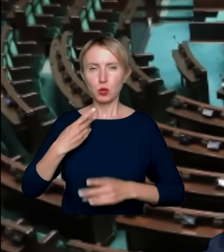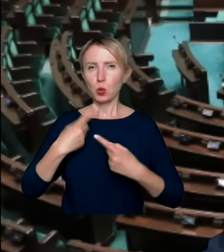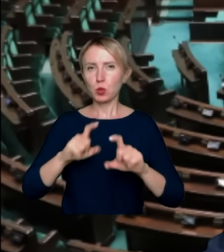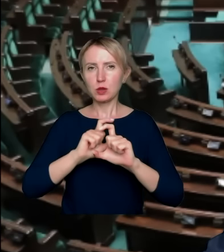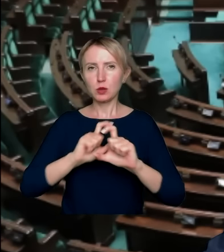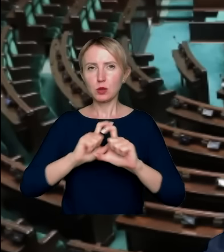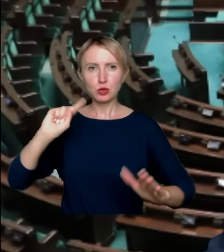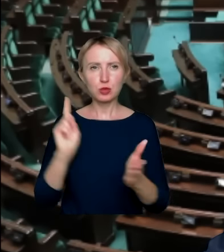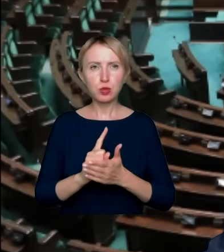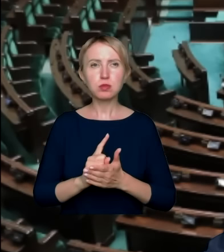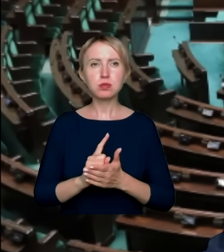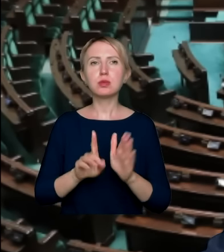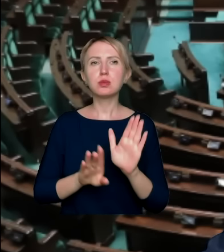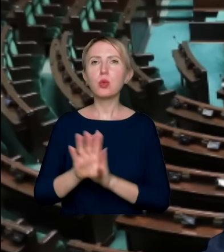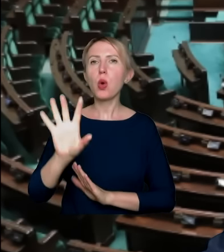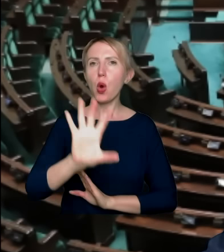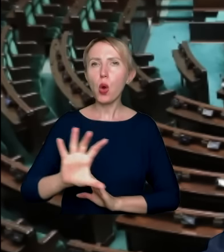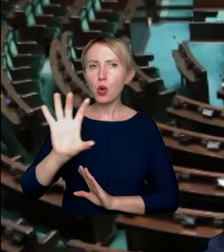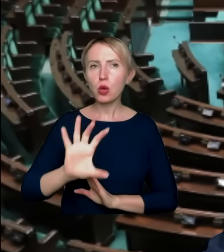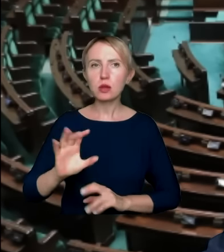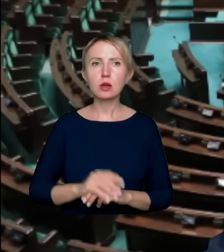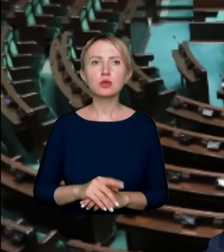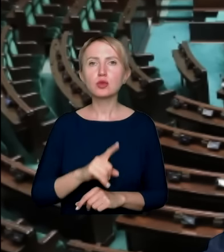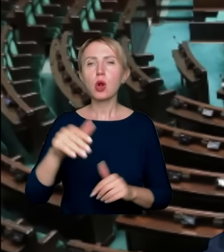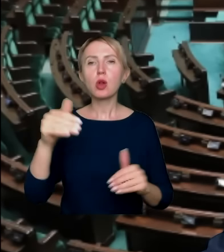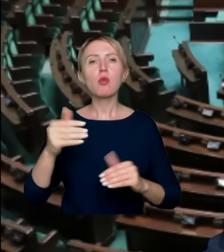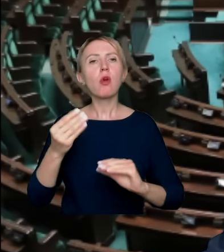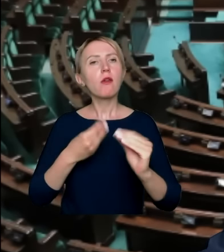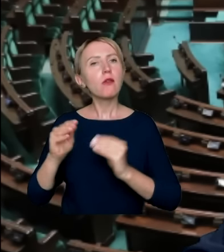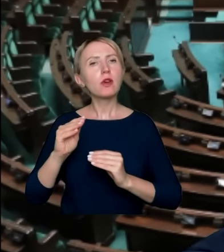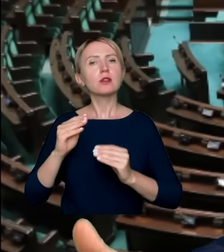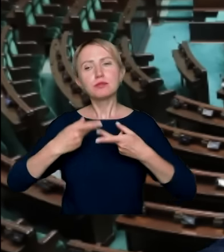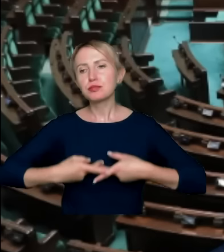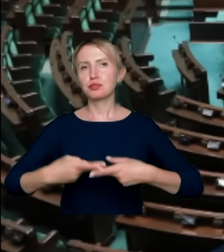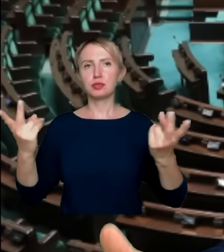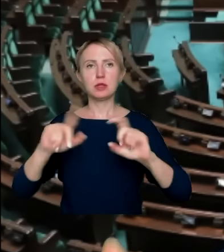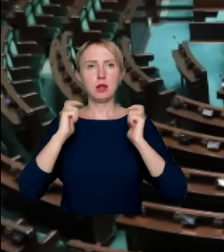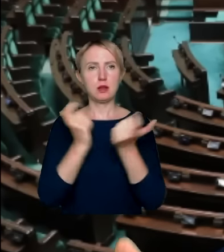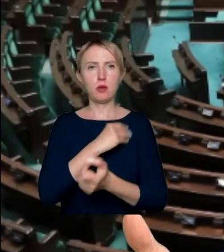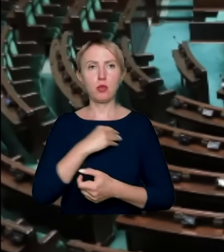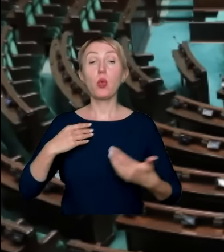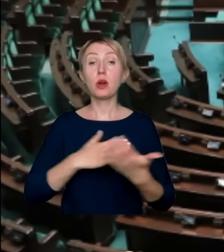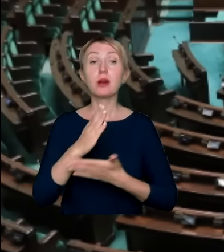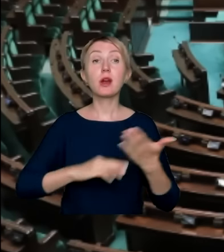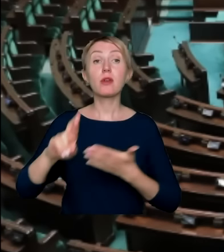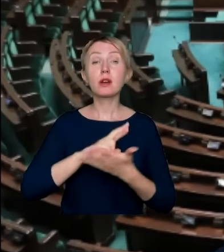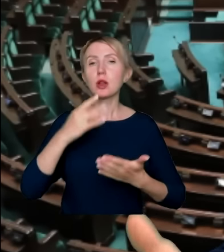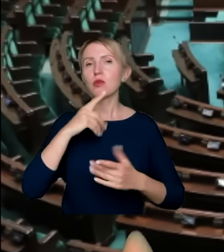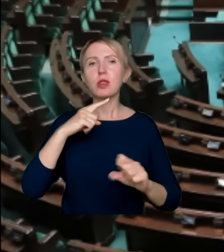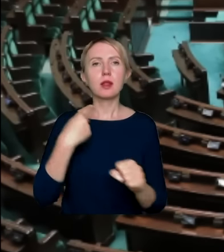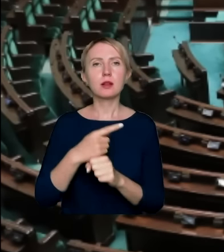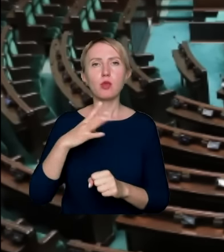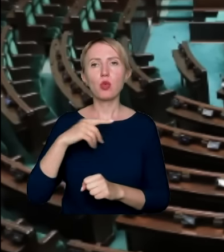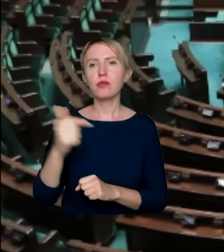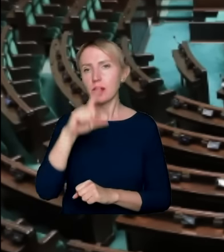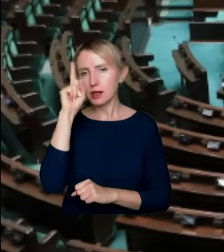wzrostu oglądalności, będzie mogła poszerzyć swoją działalność? Bo Krajowa Rada mówi, że ta decyzja została podjęta w interesie